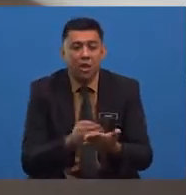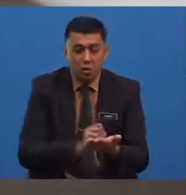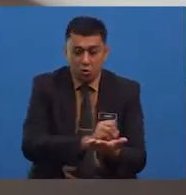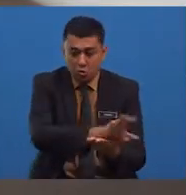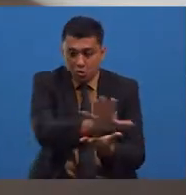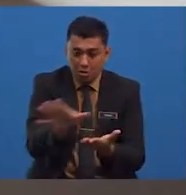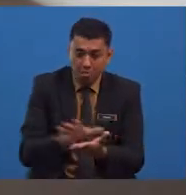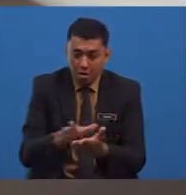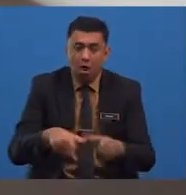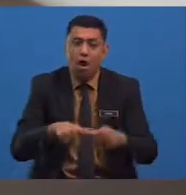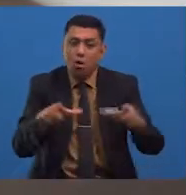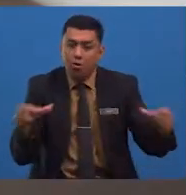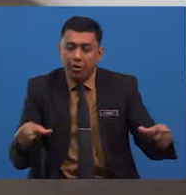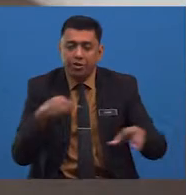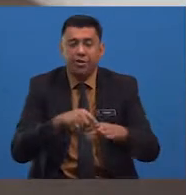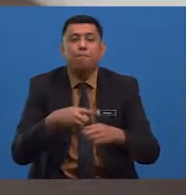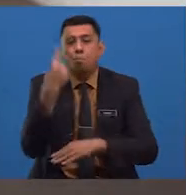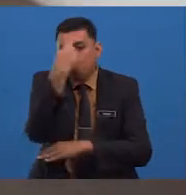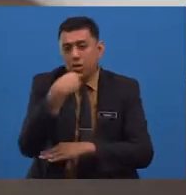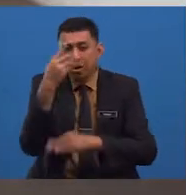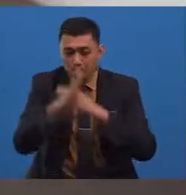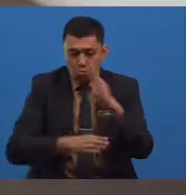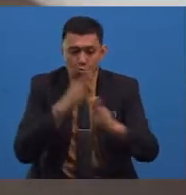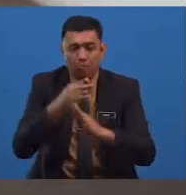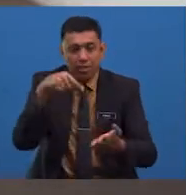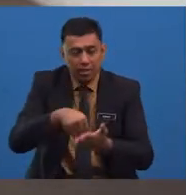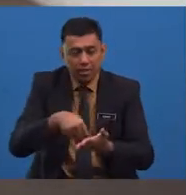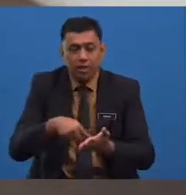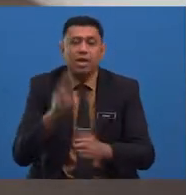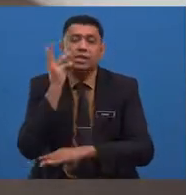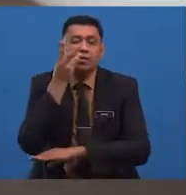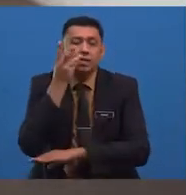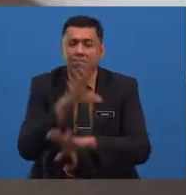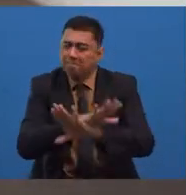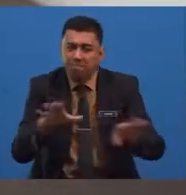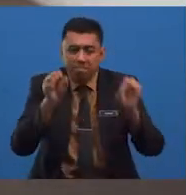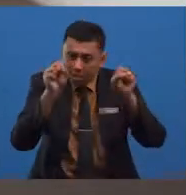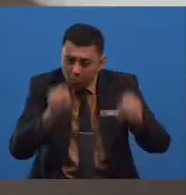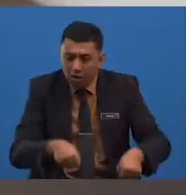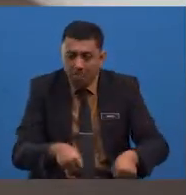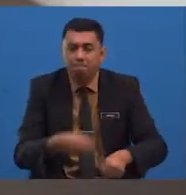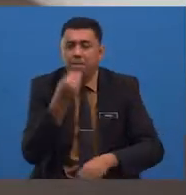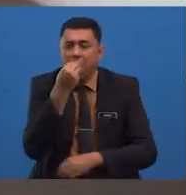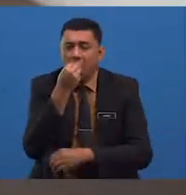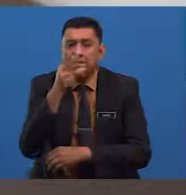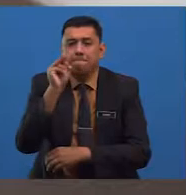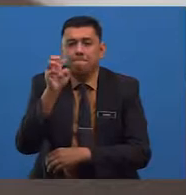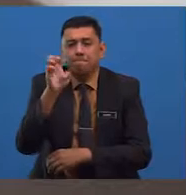luas di muka bumi ini. Nasi tidak boleh dimakan mentah